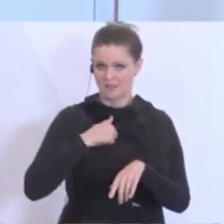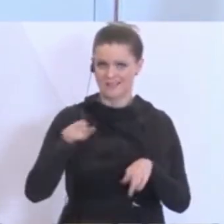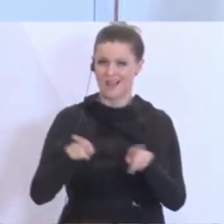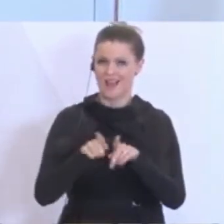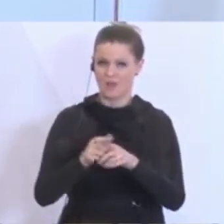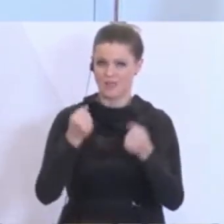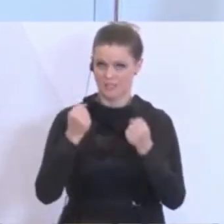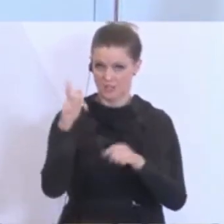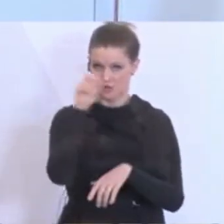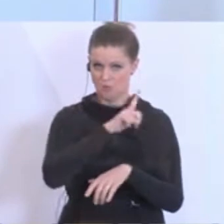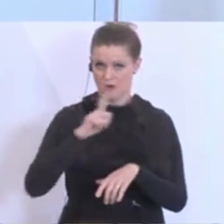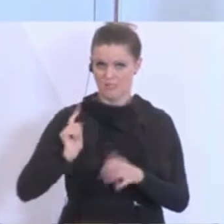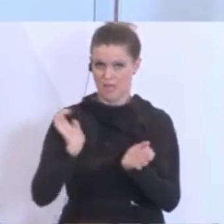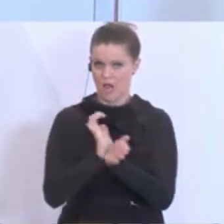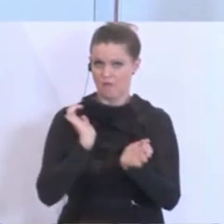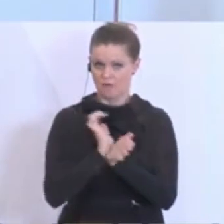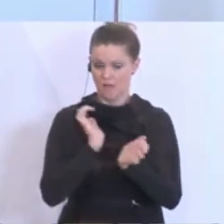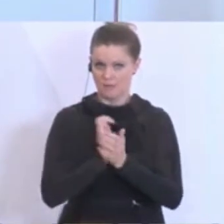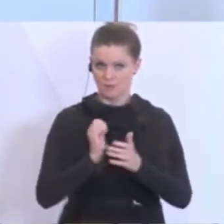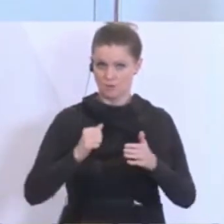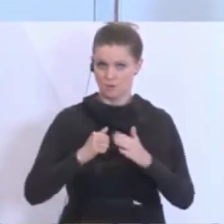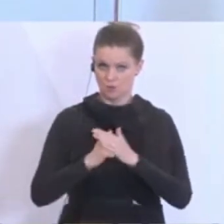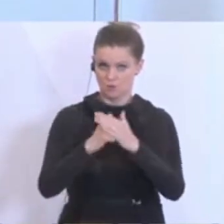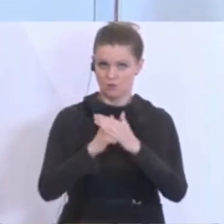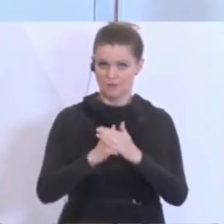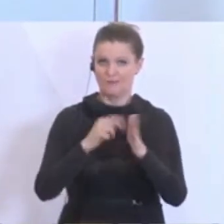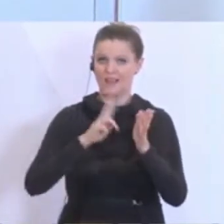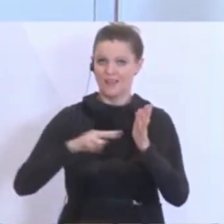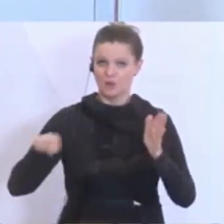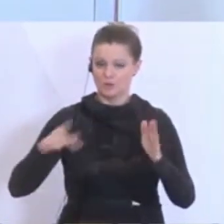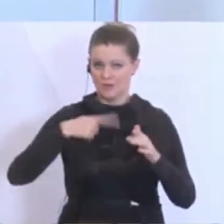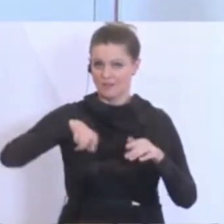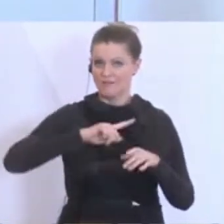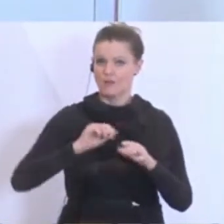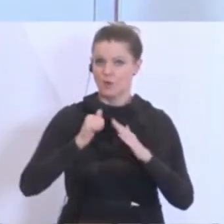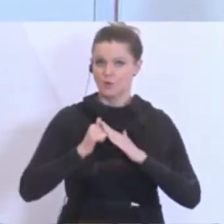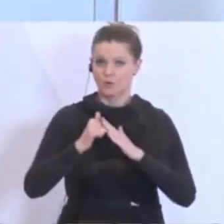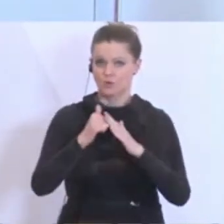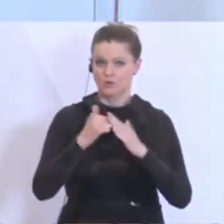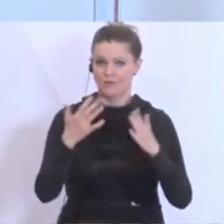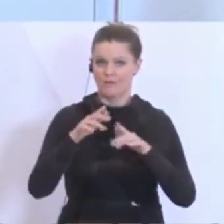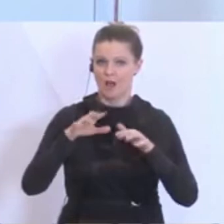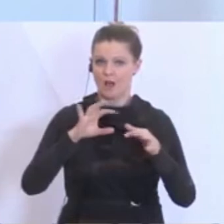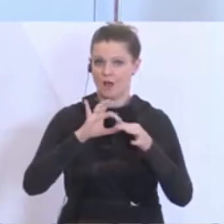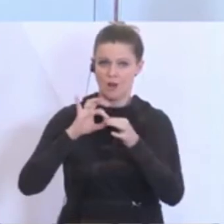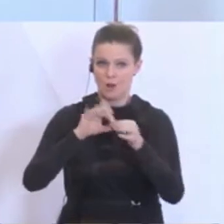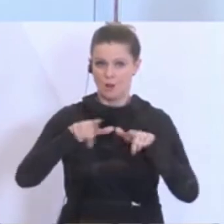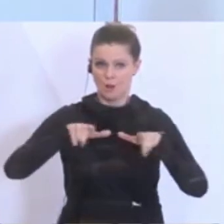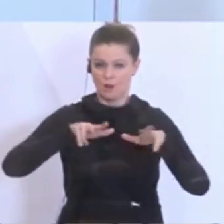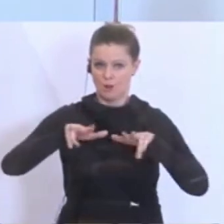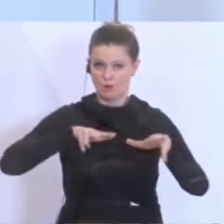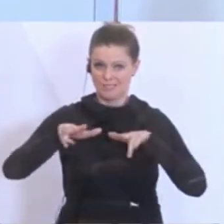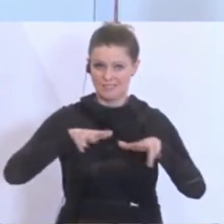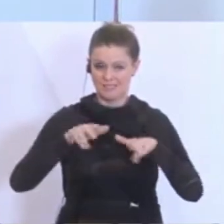sicherheitspolizeilichen Aufgaben. In Niederösterreich sind wir unterstützend tätig beim Logistikzentrum der Post. Im